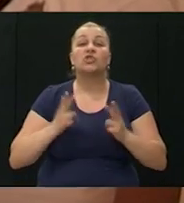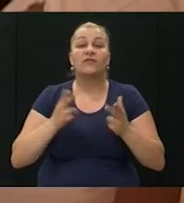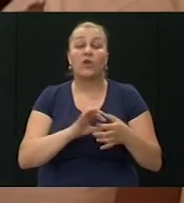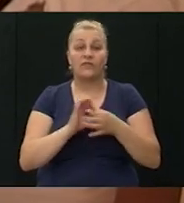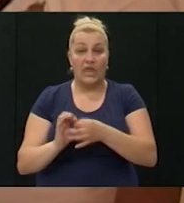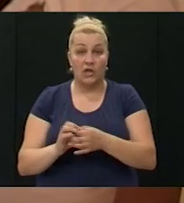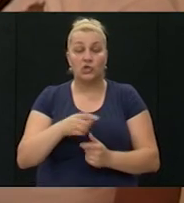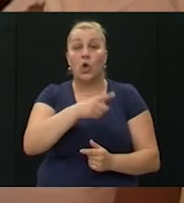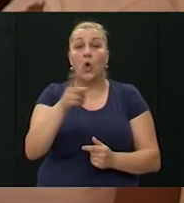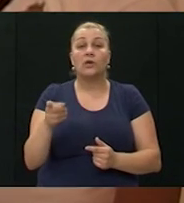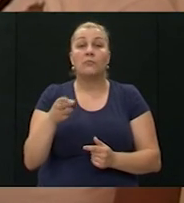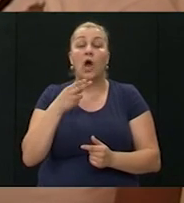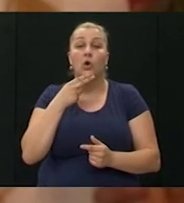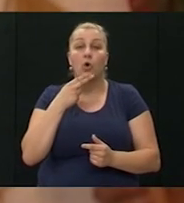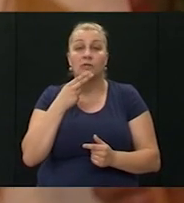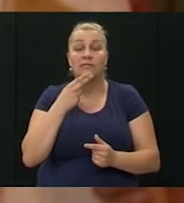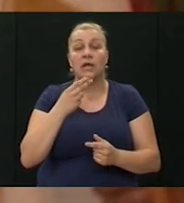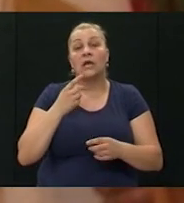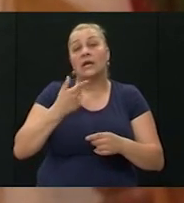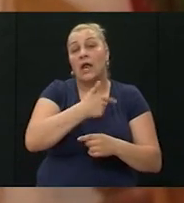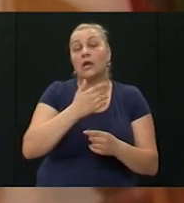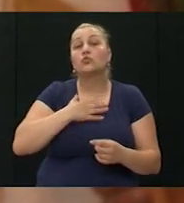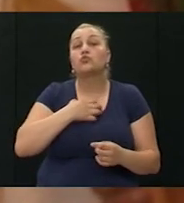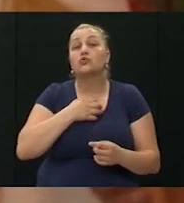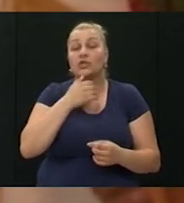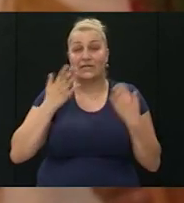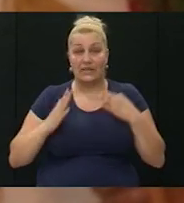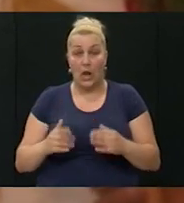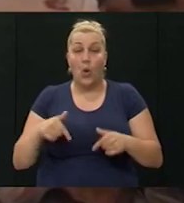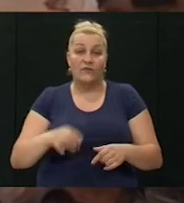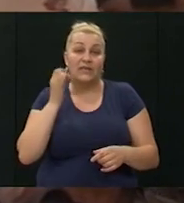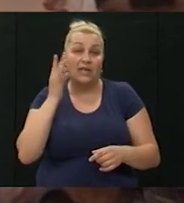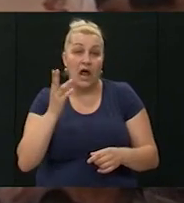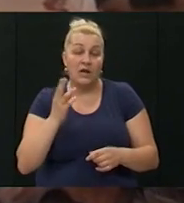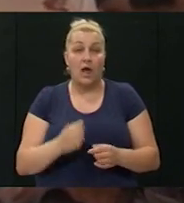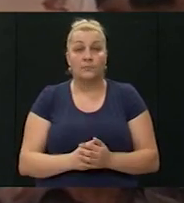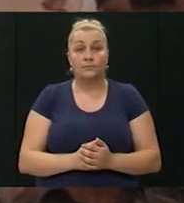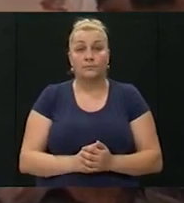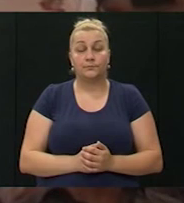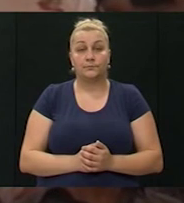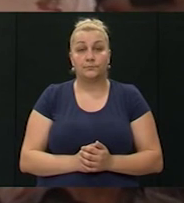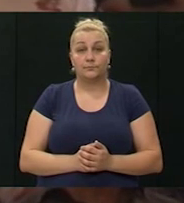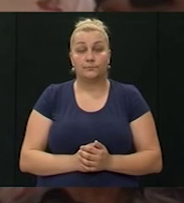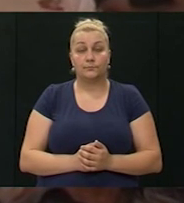vječnih, a onima kojima se rane na dući i tijelu, od ih dana, snagu i zdravlju.